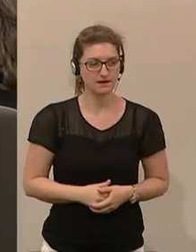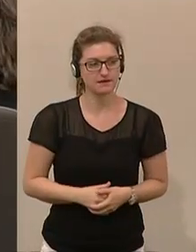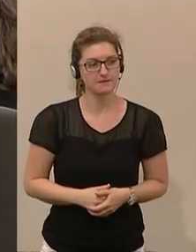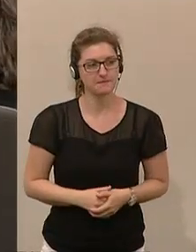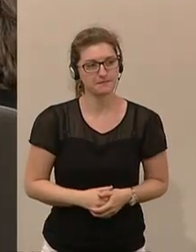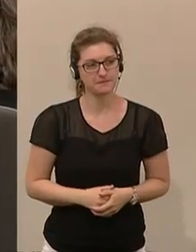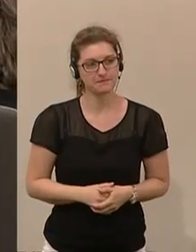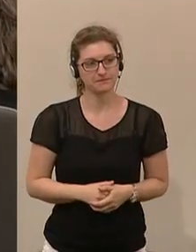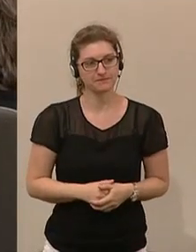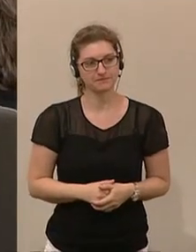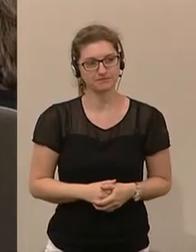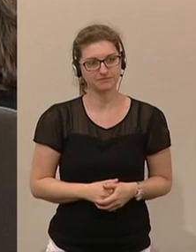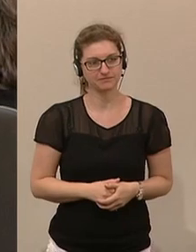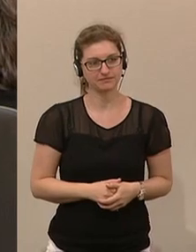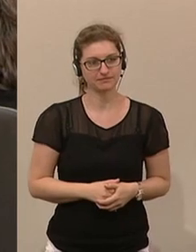Die Umfallerpartei.